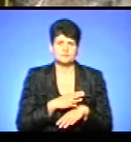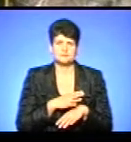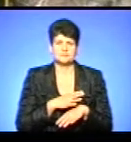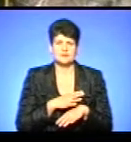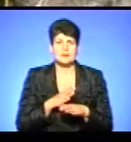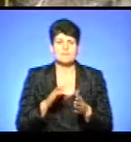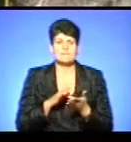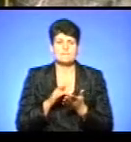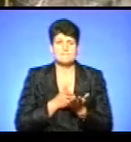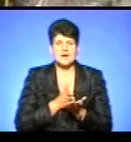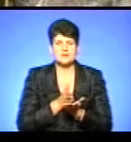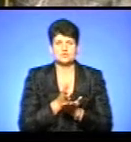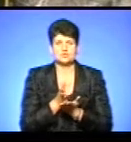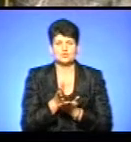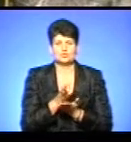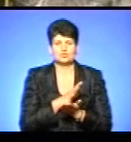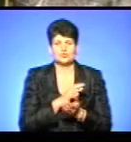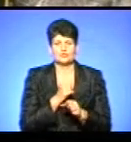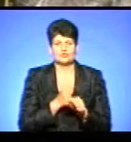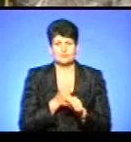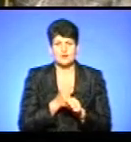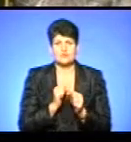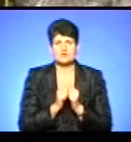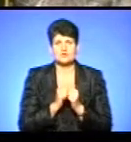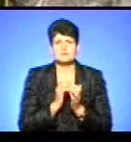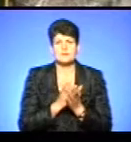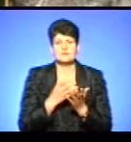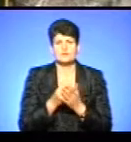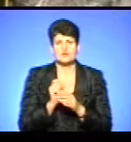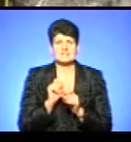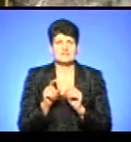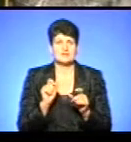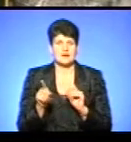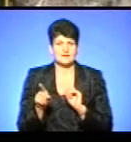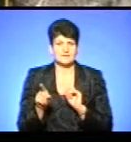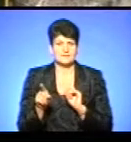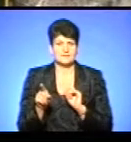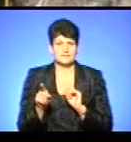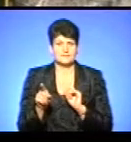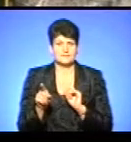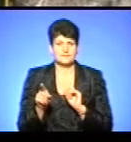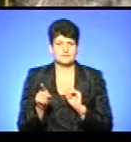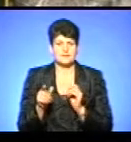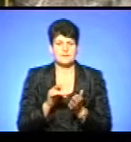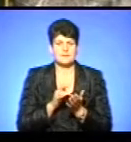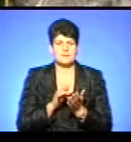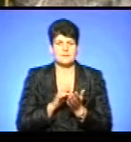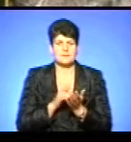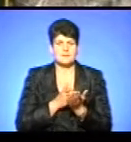Маршрутом розробок кожен учасник в команді мав якусь специфічну задачу. І от тут ми бачимо. Маршрутом